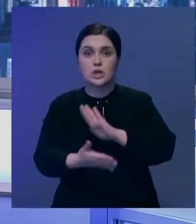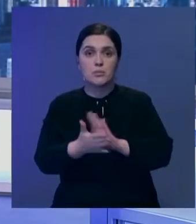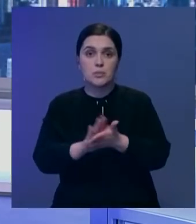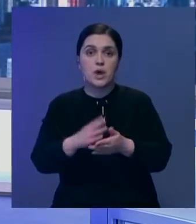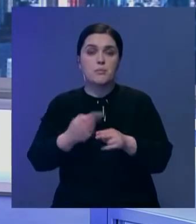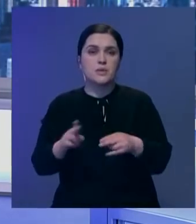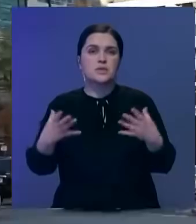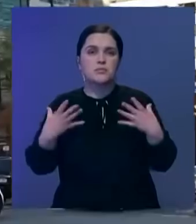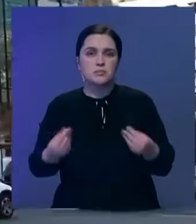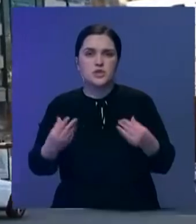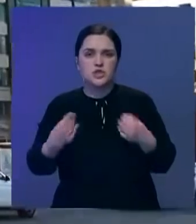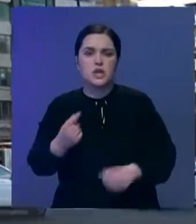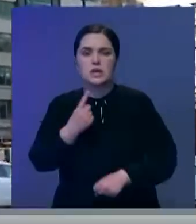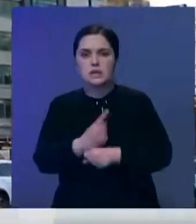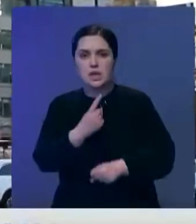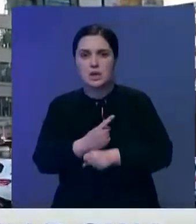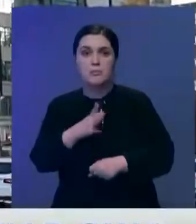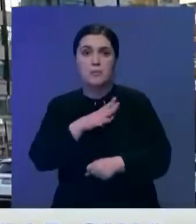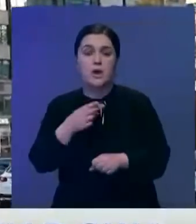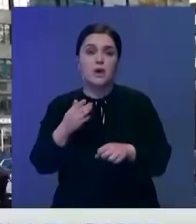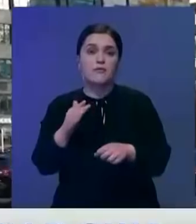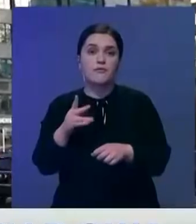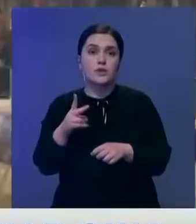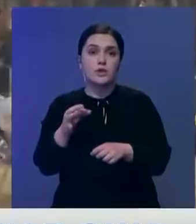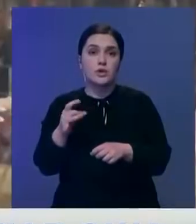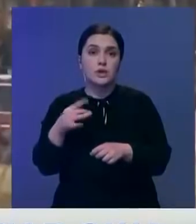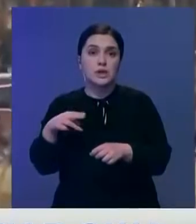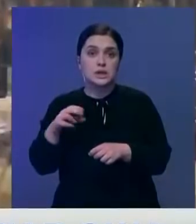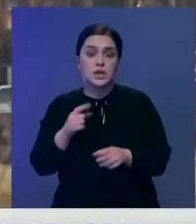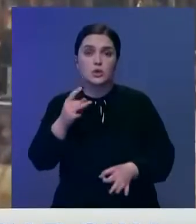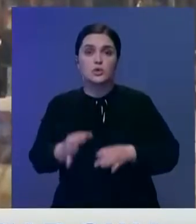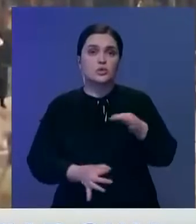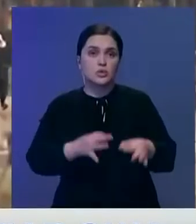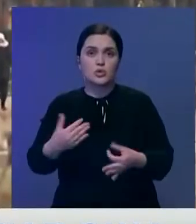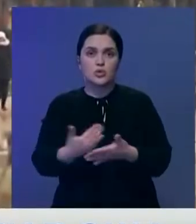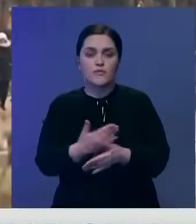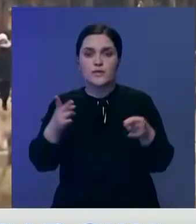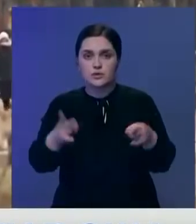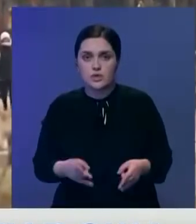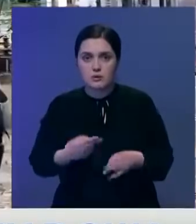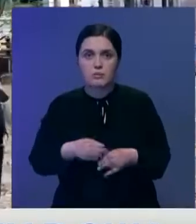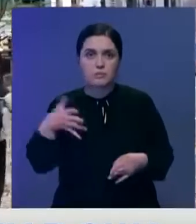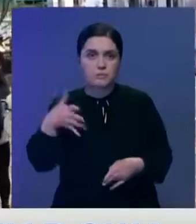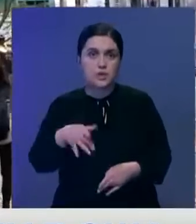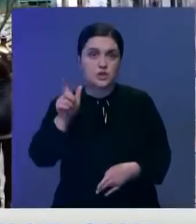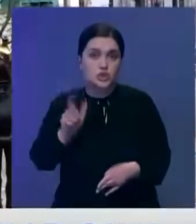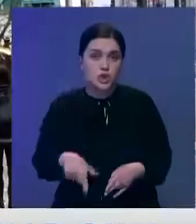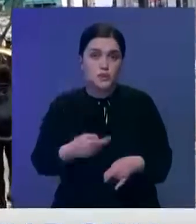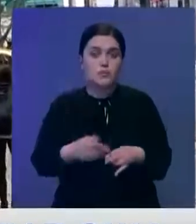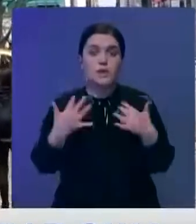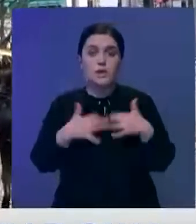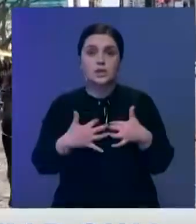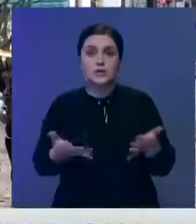ухудшению эпидситуации в стране привело смягчение карантина. Так, во Флориде суточное число новых случаев заражений превысило 5000 человек.